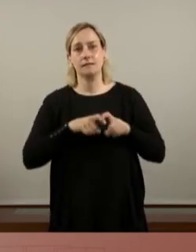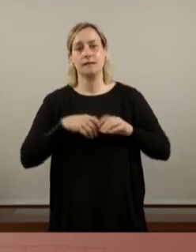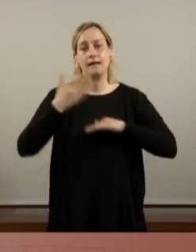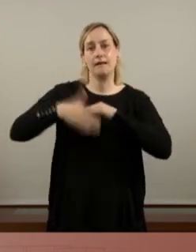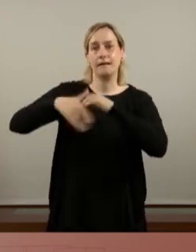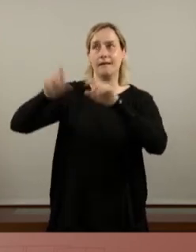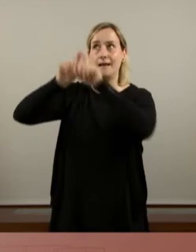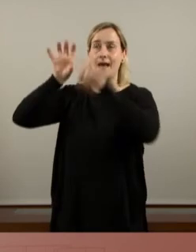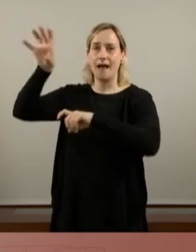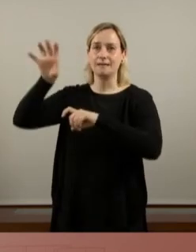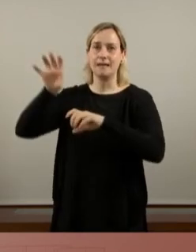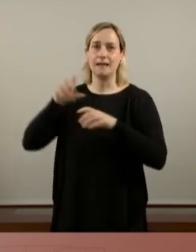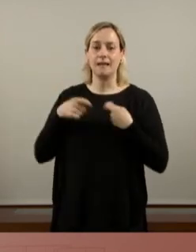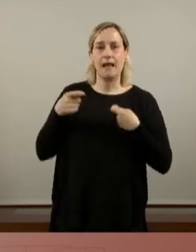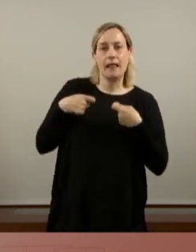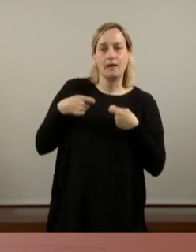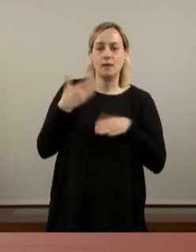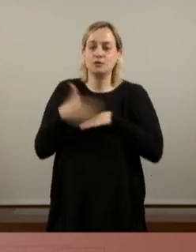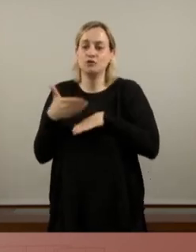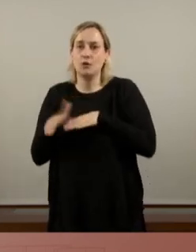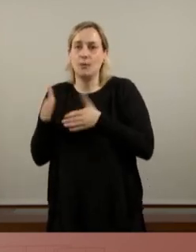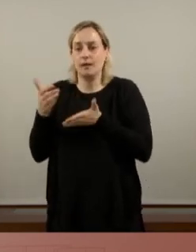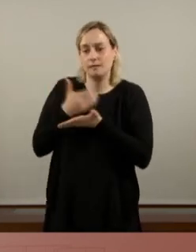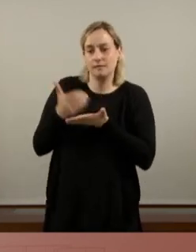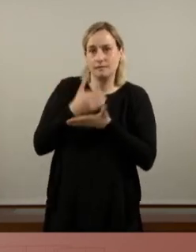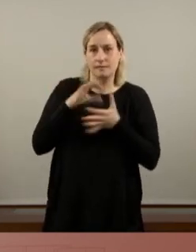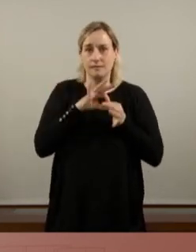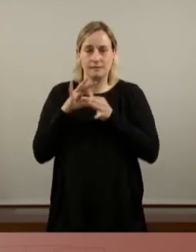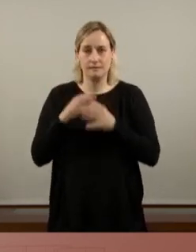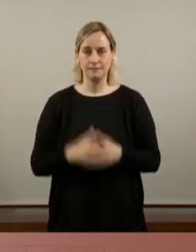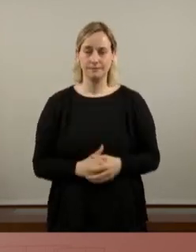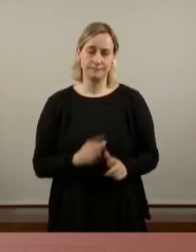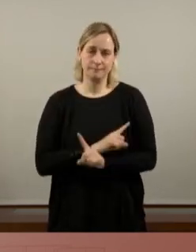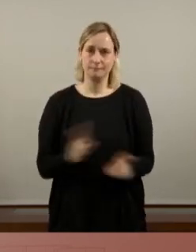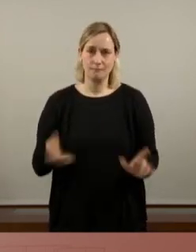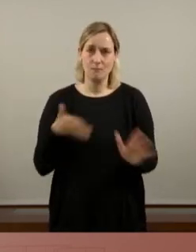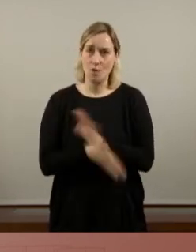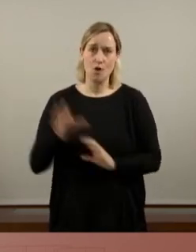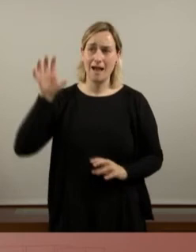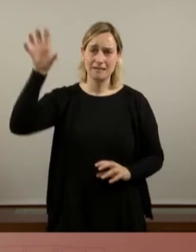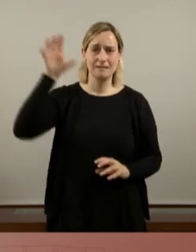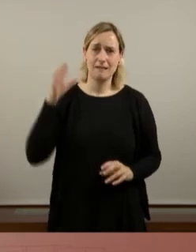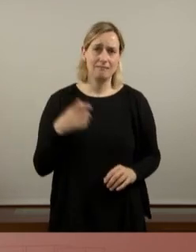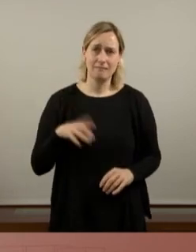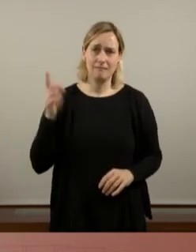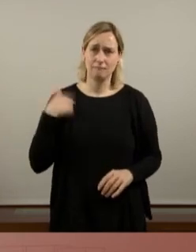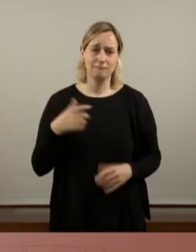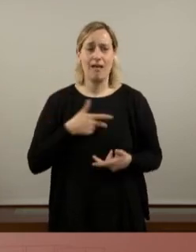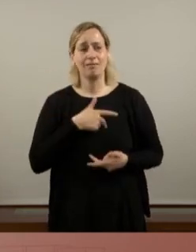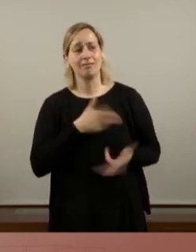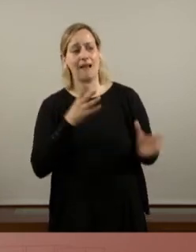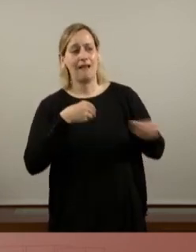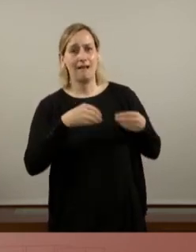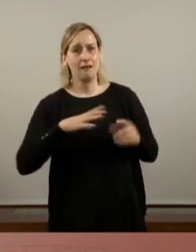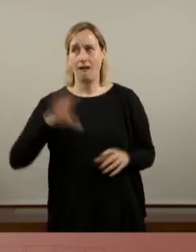l'Estat negociant les molles amb el govern central. Perquè l'Estat no afluixarà respecte a la